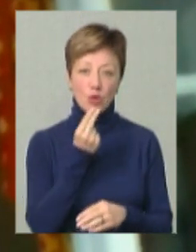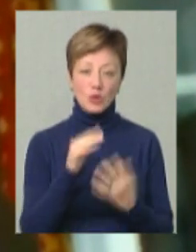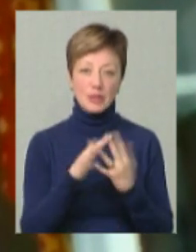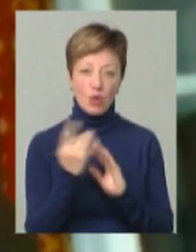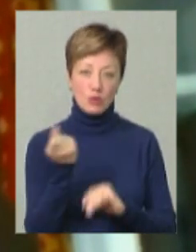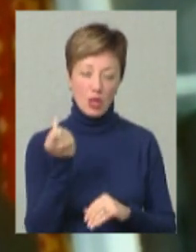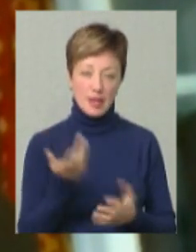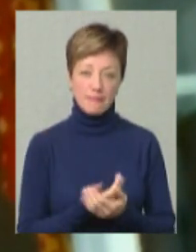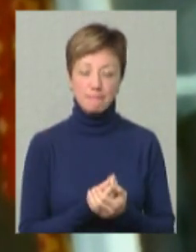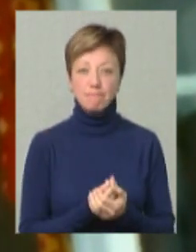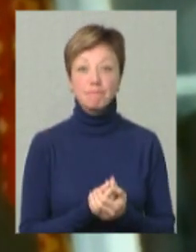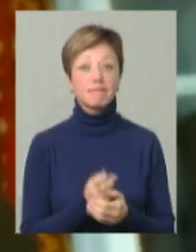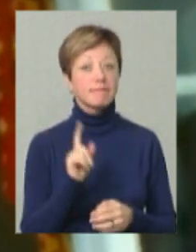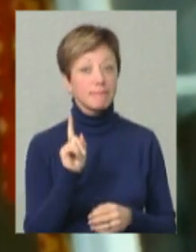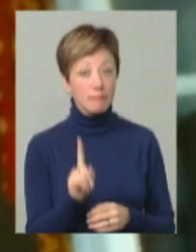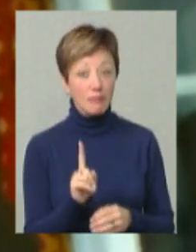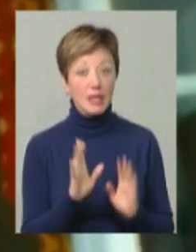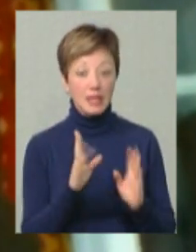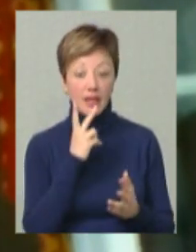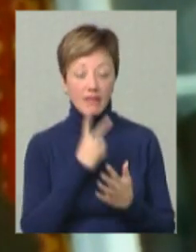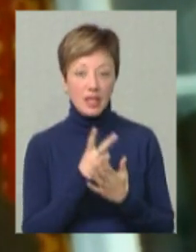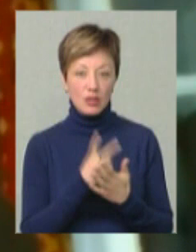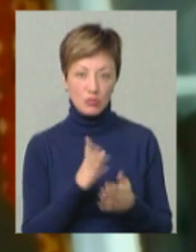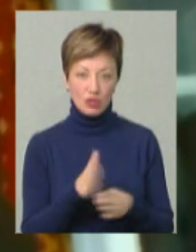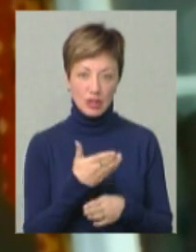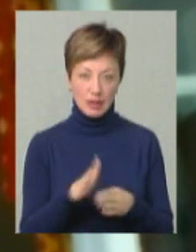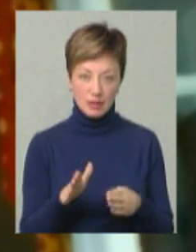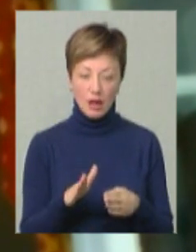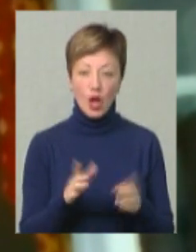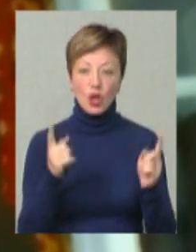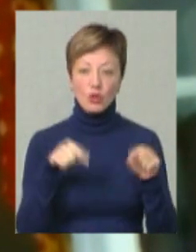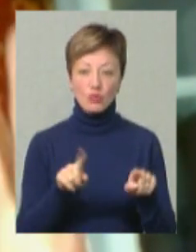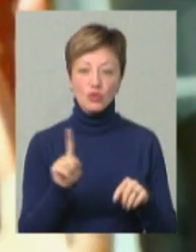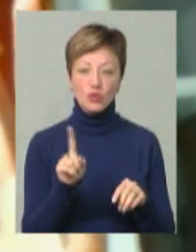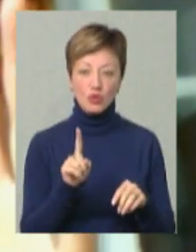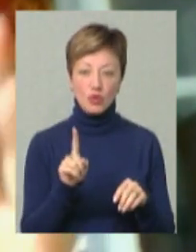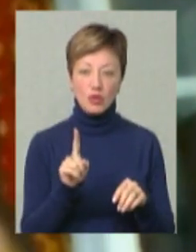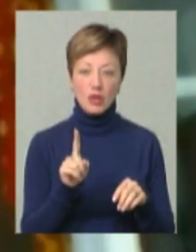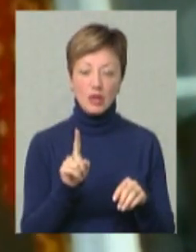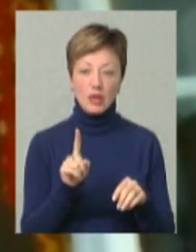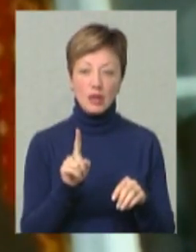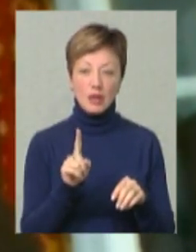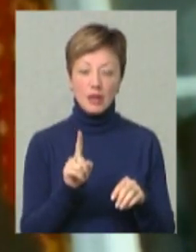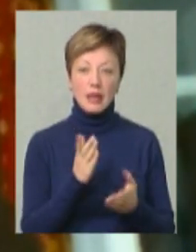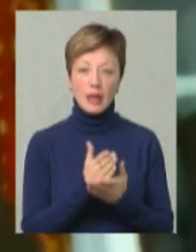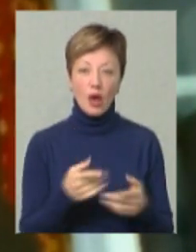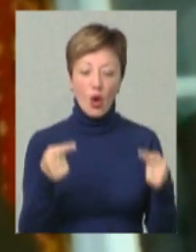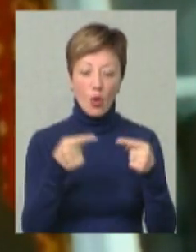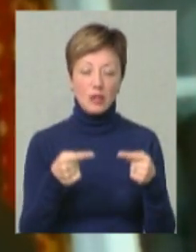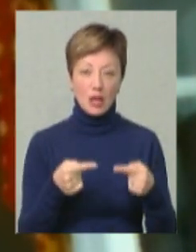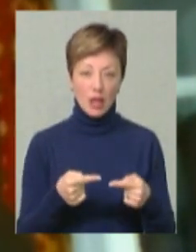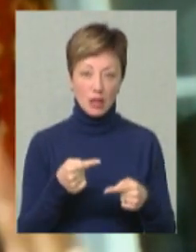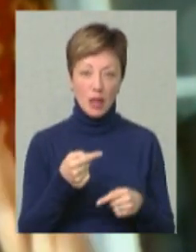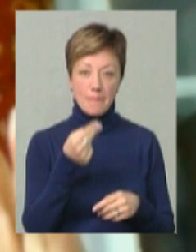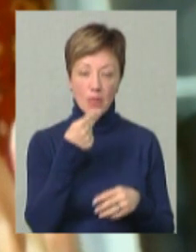сільськогосподарства. Але це тільки видима частина айсберга, тому що завалом є конкретні продукти.